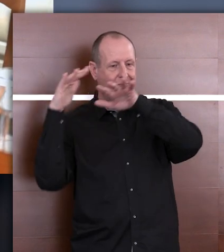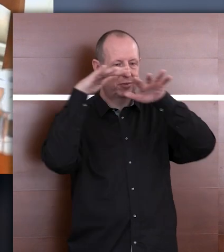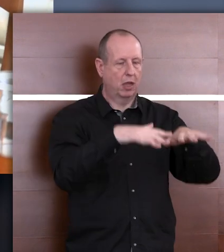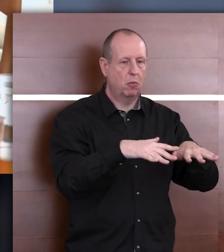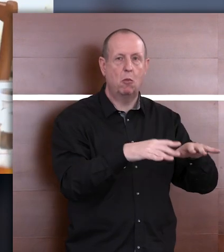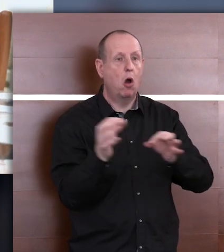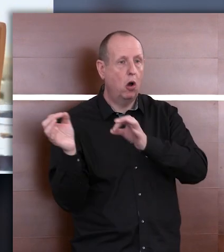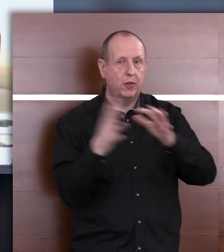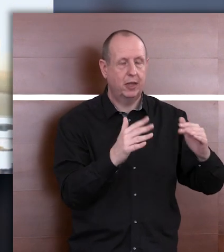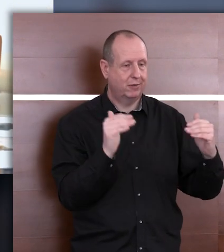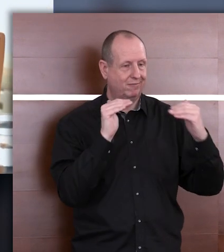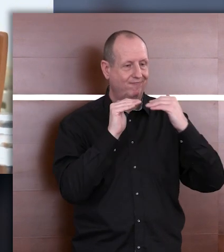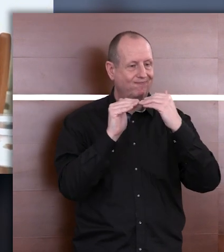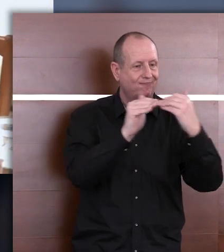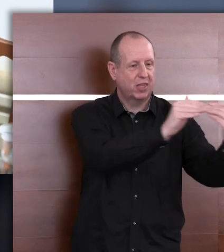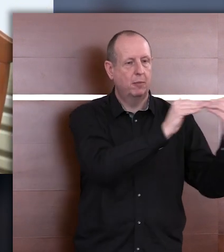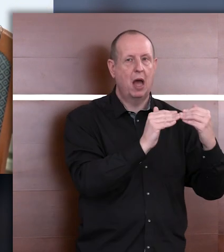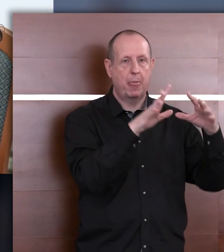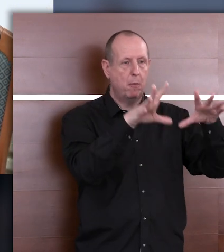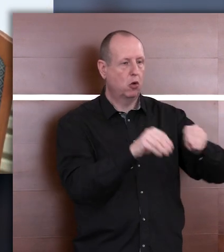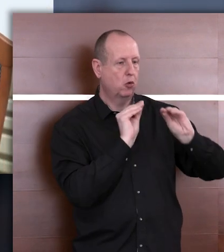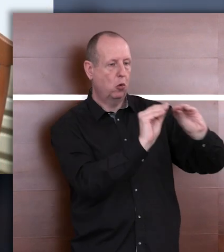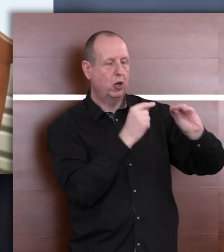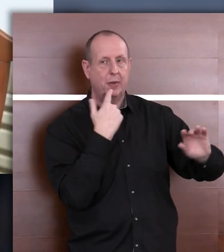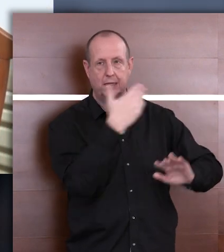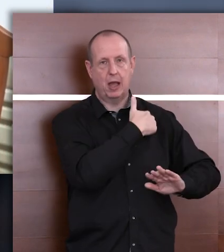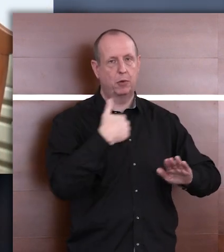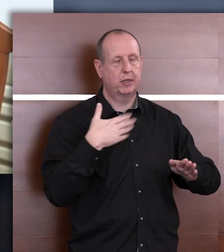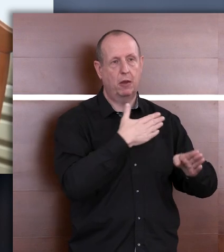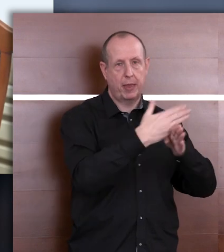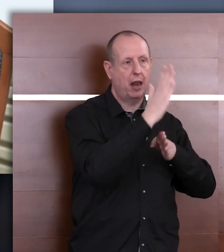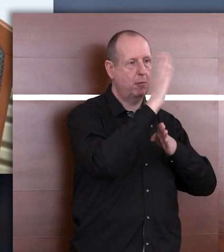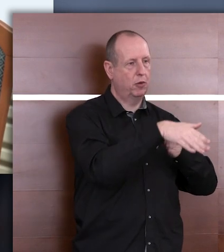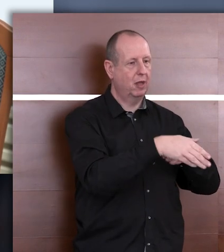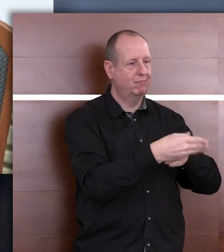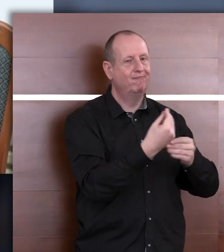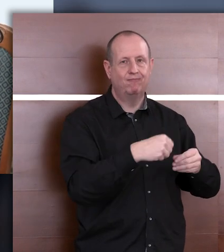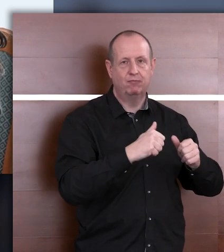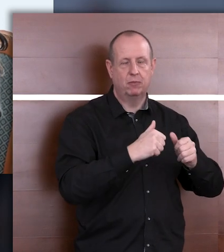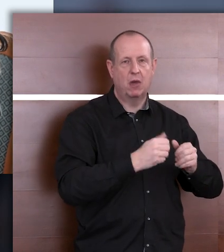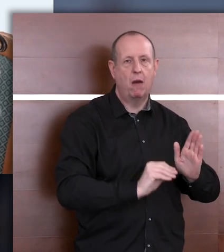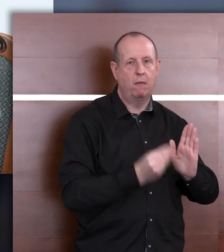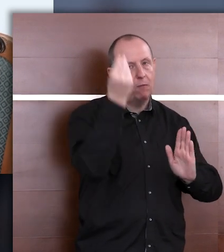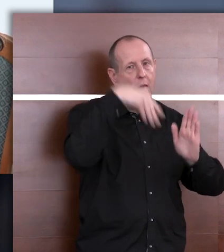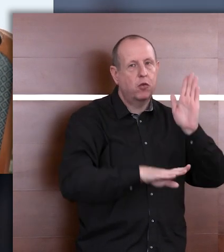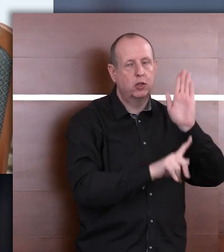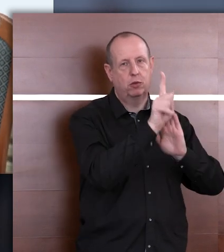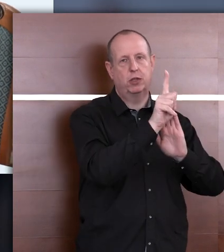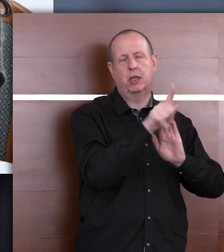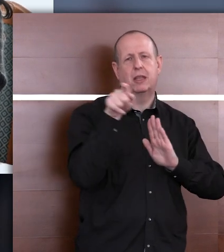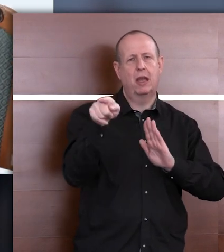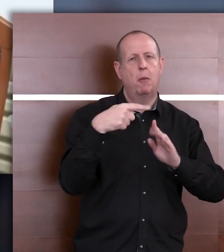wyrównanie, że najpierw uczymy dzieci języka polskiego, a potem będziemy uczyć ich dalej. Można by porównać do dzieci głupych, tak? To, co pani mówiła o tej